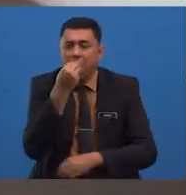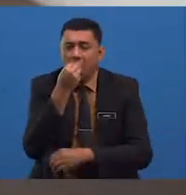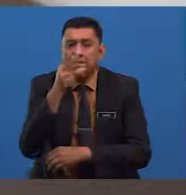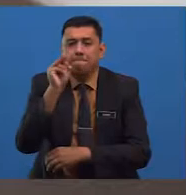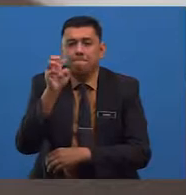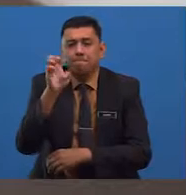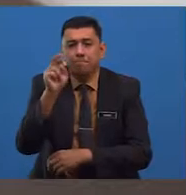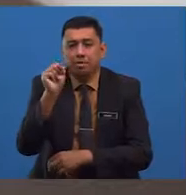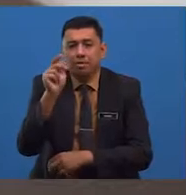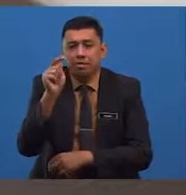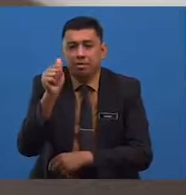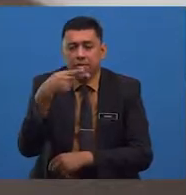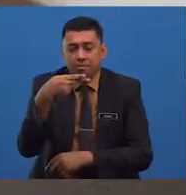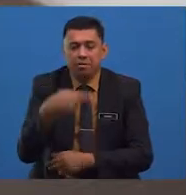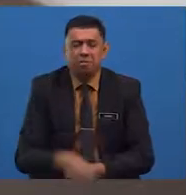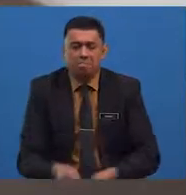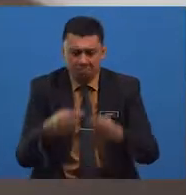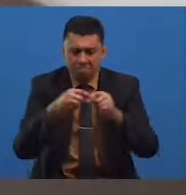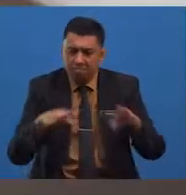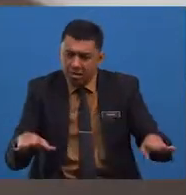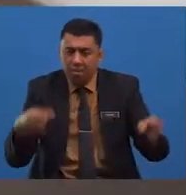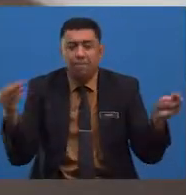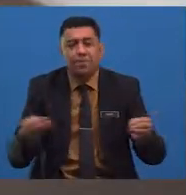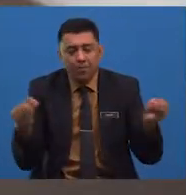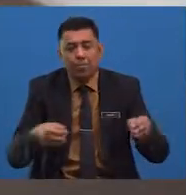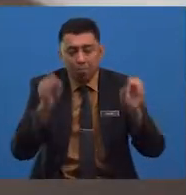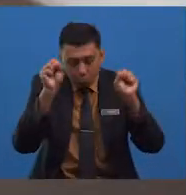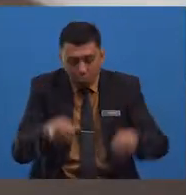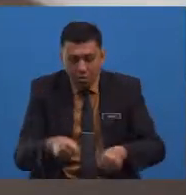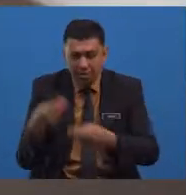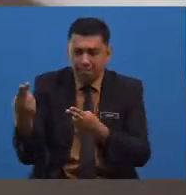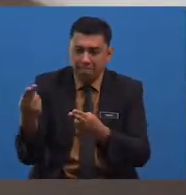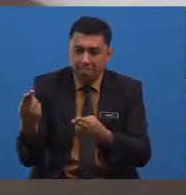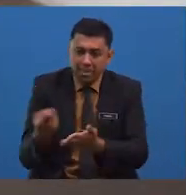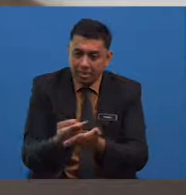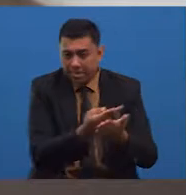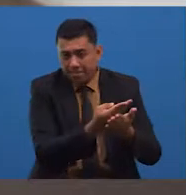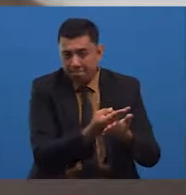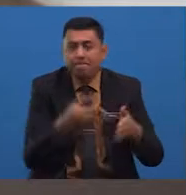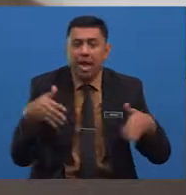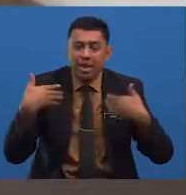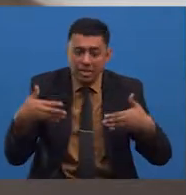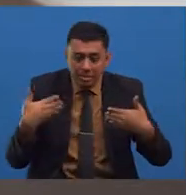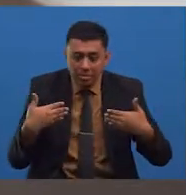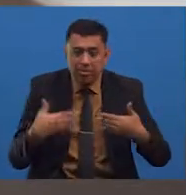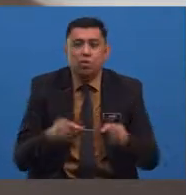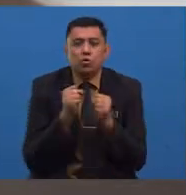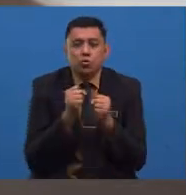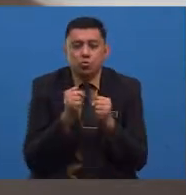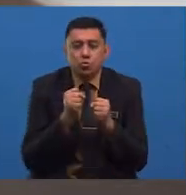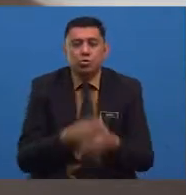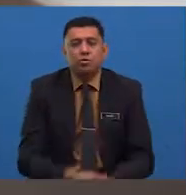tetapi setelah dimasak boleh dihidangkan semasa panas, sejuk,